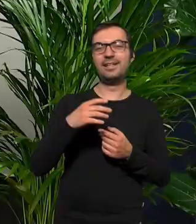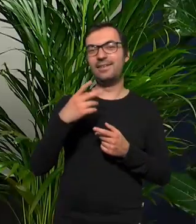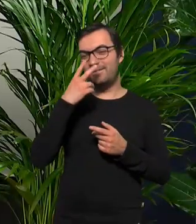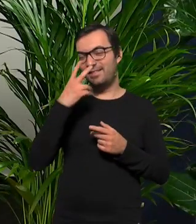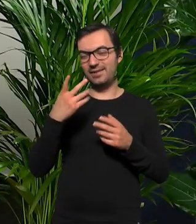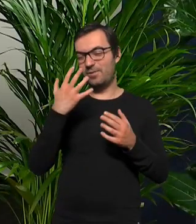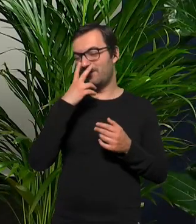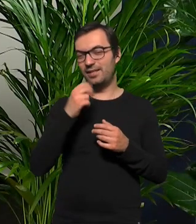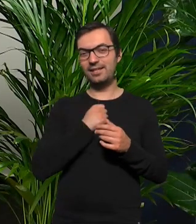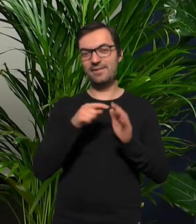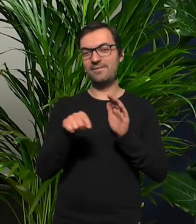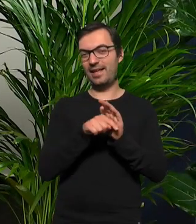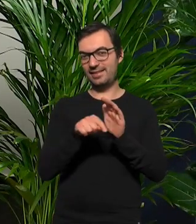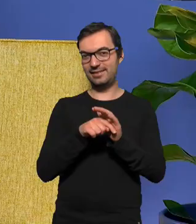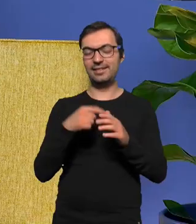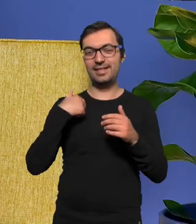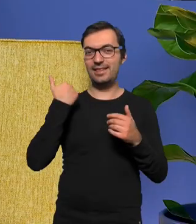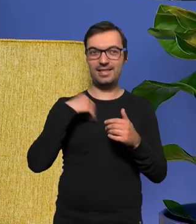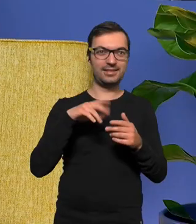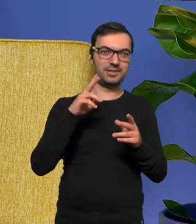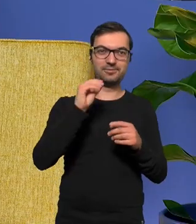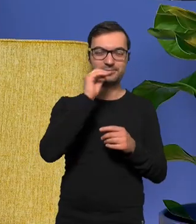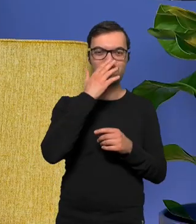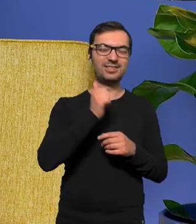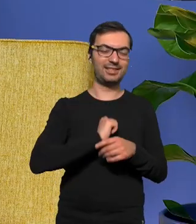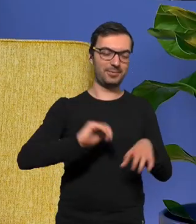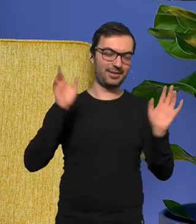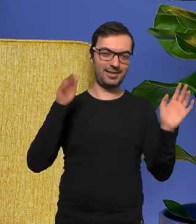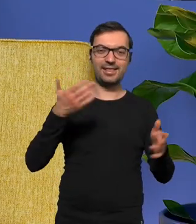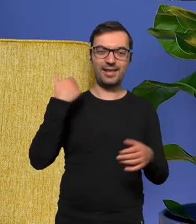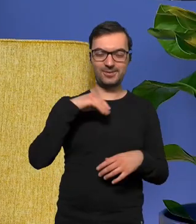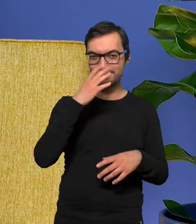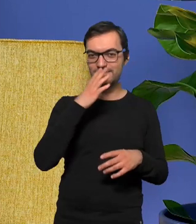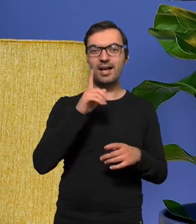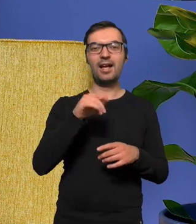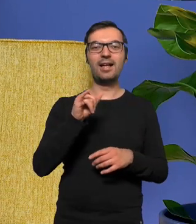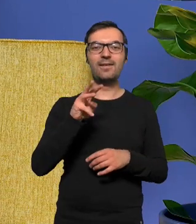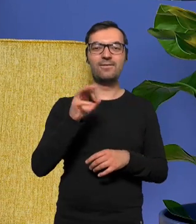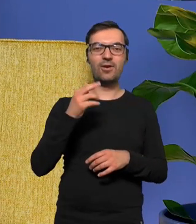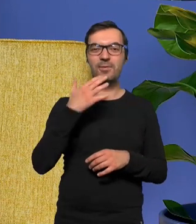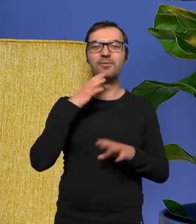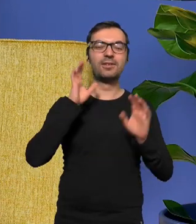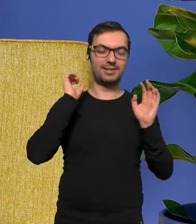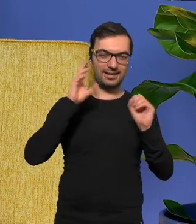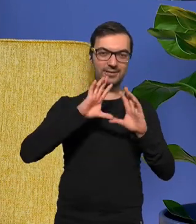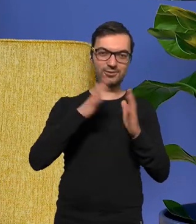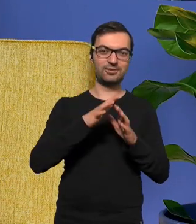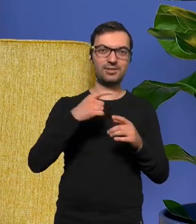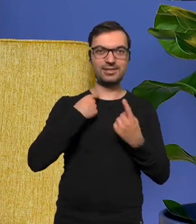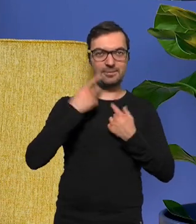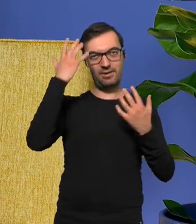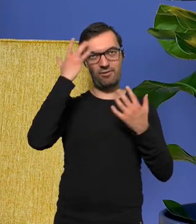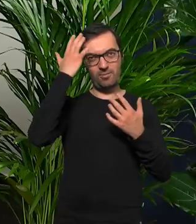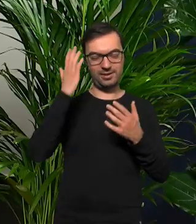mankamenty tak i nie chciałbym zawieść kogoś bo siebie to już dawno ale Iwona twierdzi że to wszystko i tak jest w mojej głowie